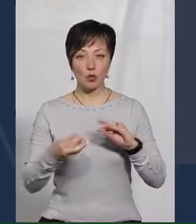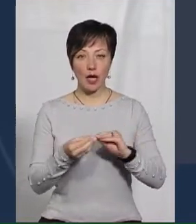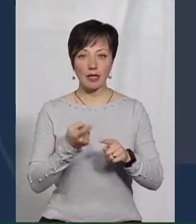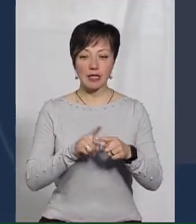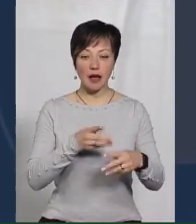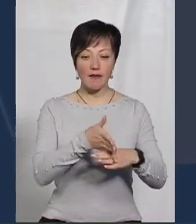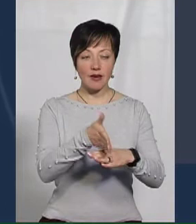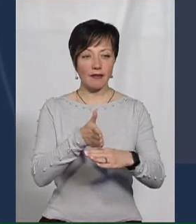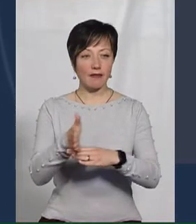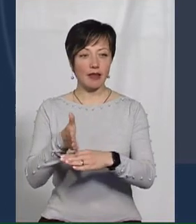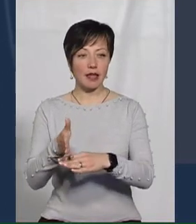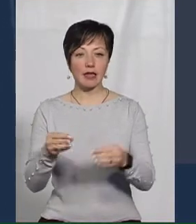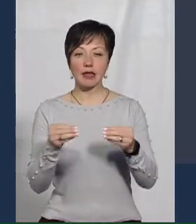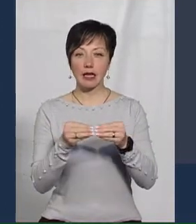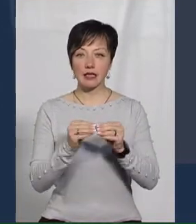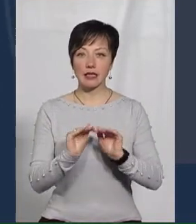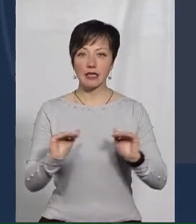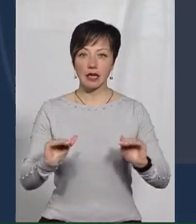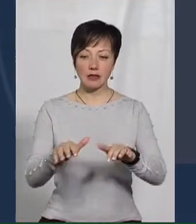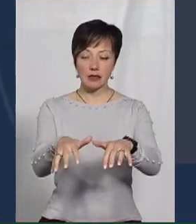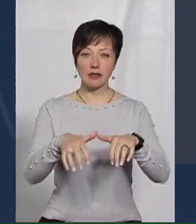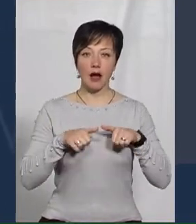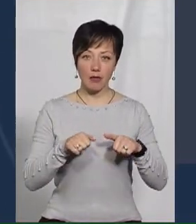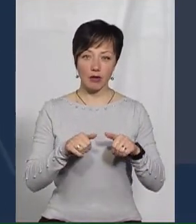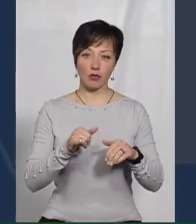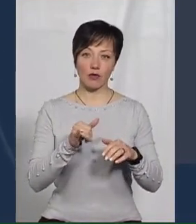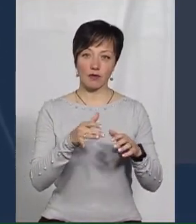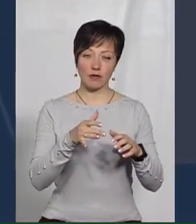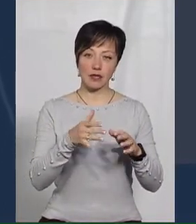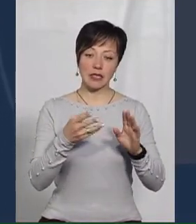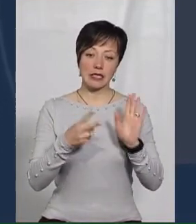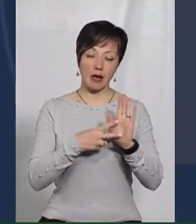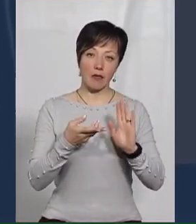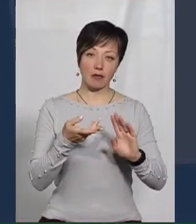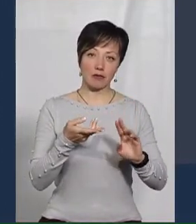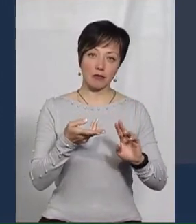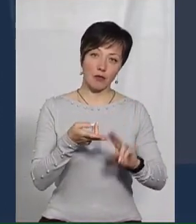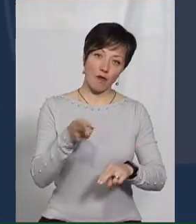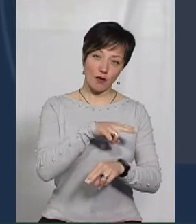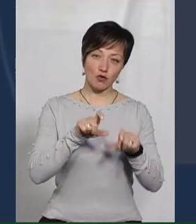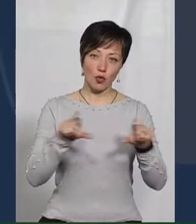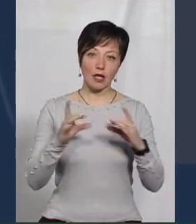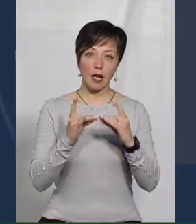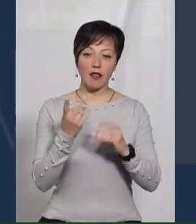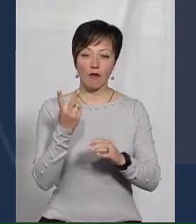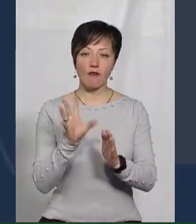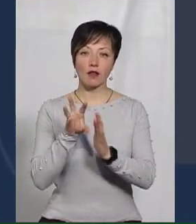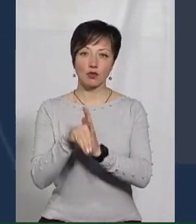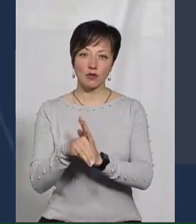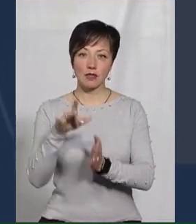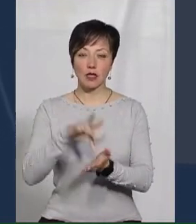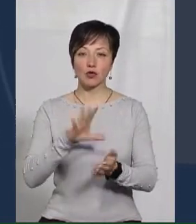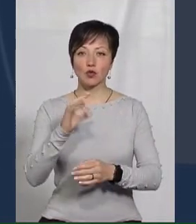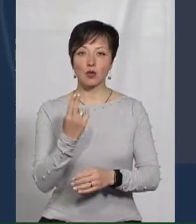відвідин, десятеро дітей забрано від батьків, і семеро повернуто в школи-інтернати, двоє влаштовані в Центр соціально